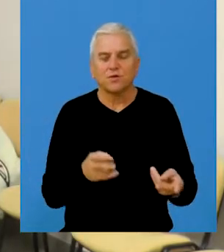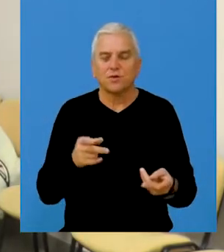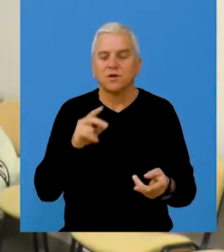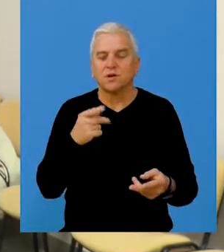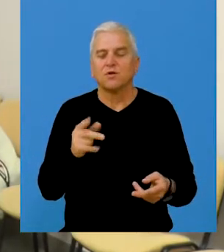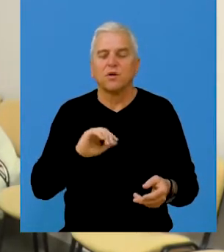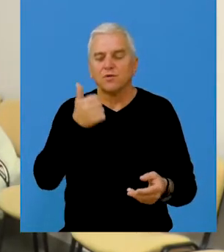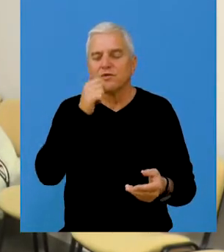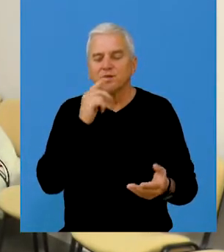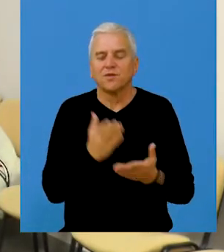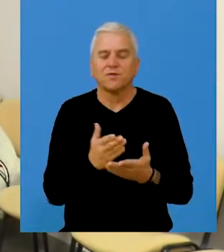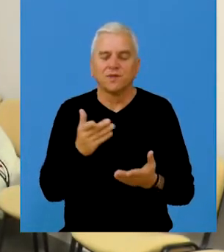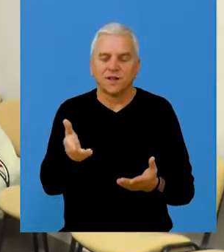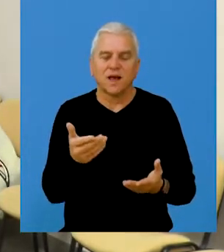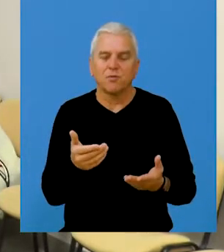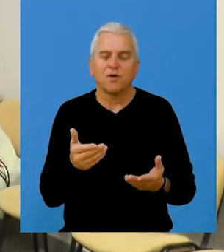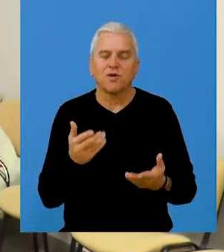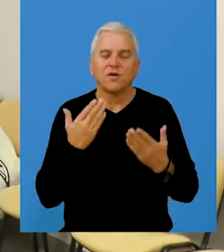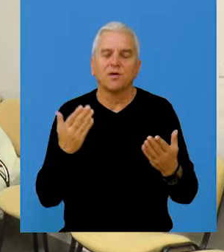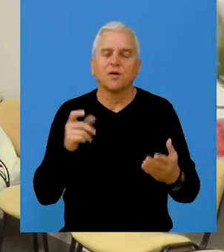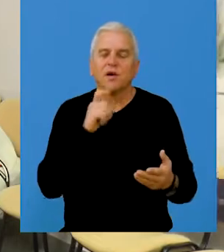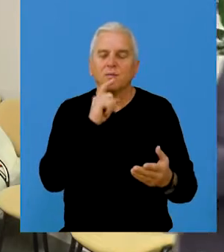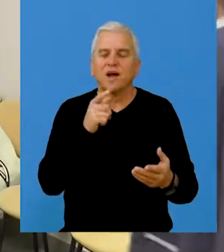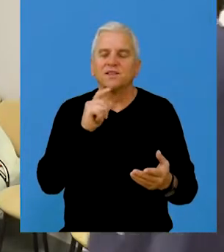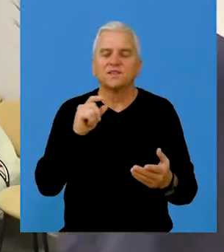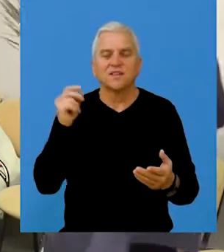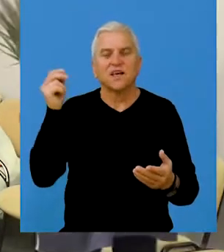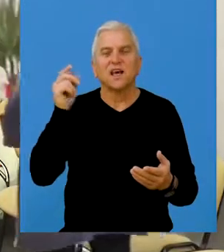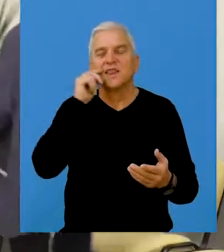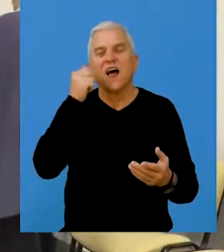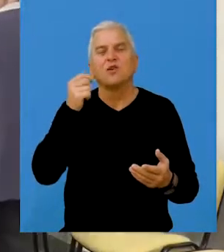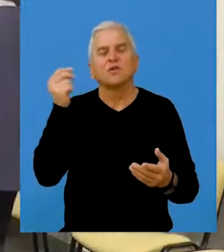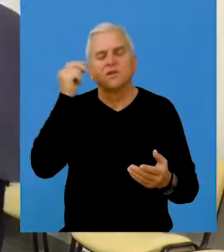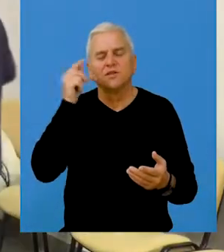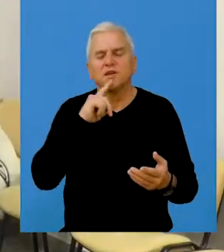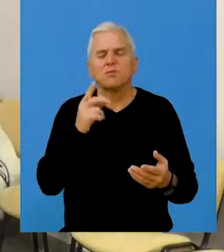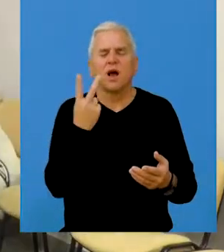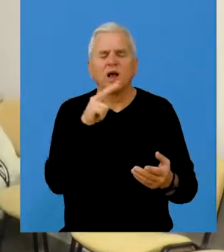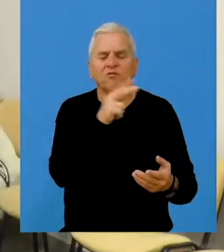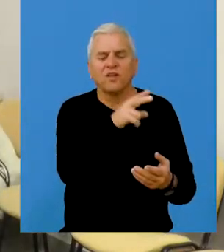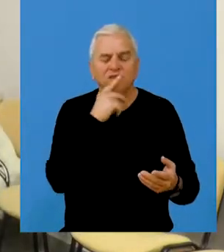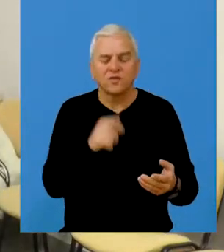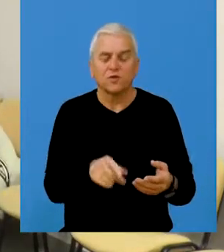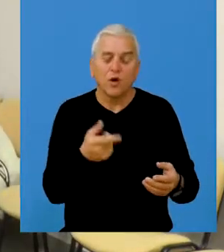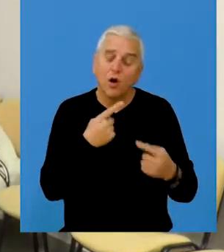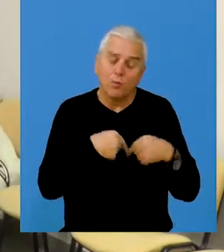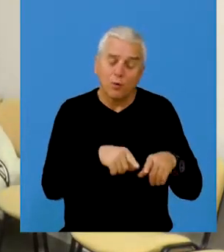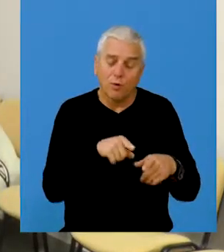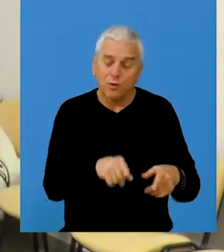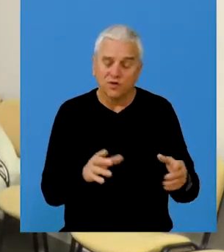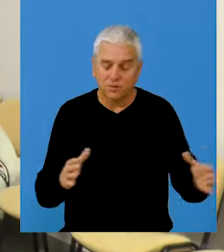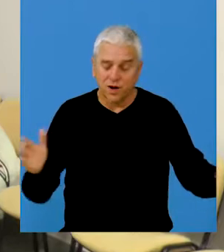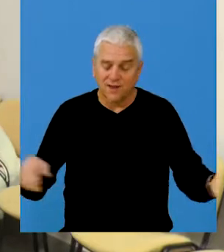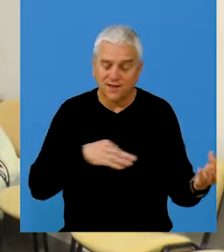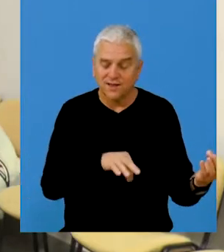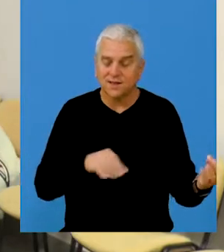instrumente, to je najveći tekeriju, to je jedan mađarski narodni instrument. Ima toga i u Evropi više naroda, ali ovo je baš